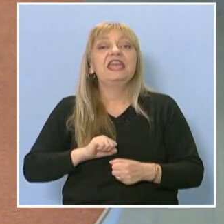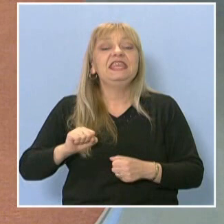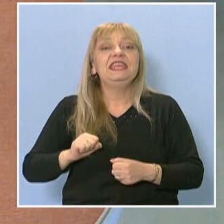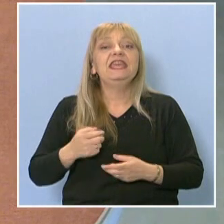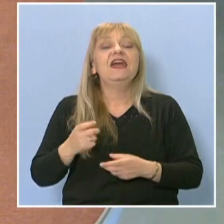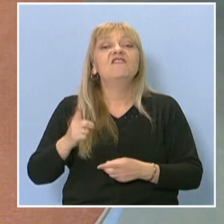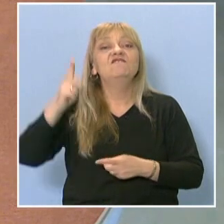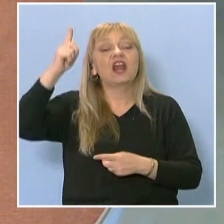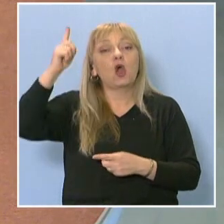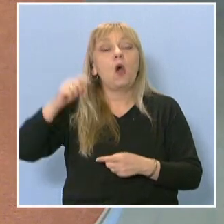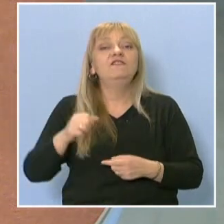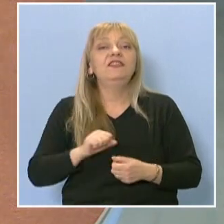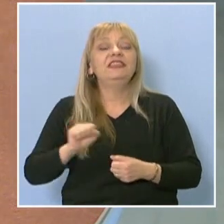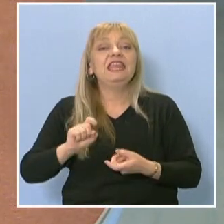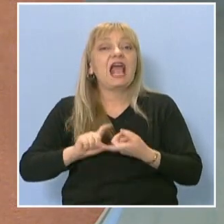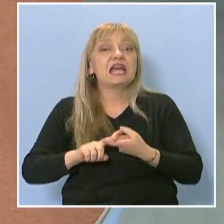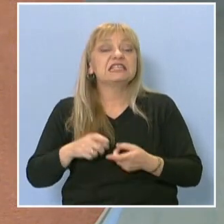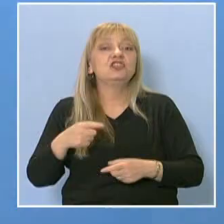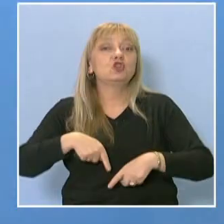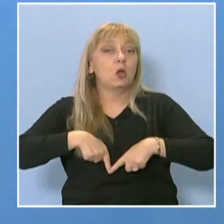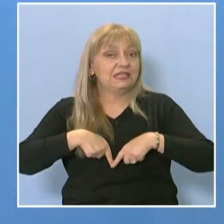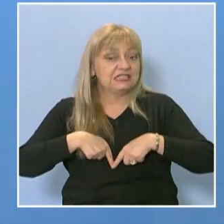административен и Върховен касационен съд.